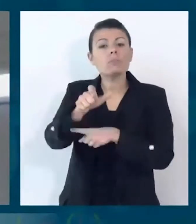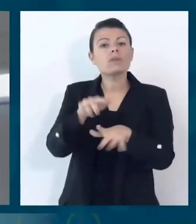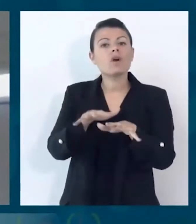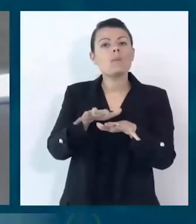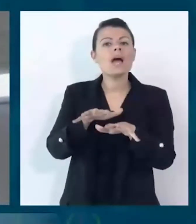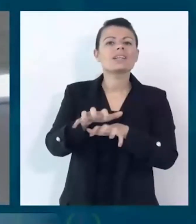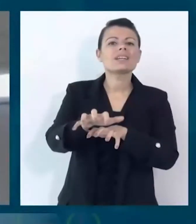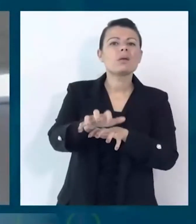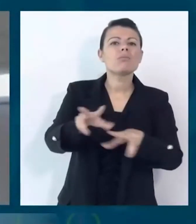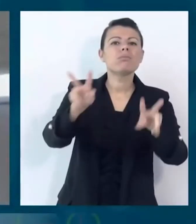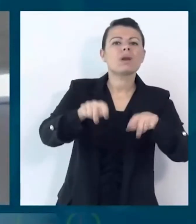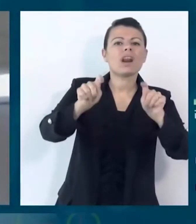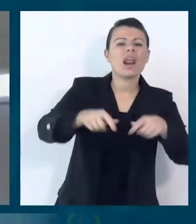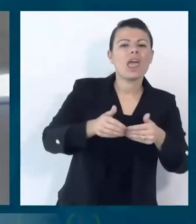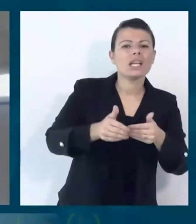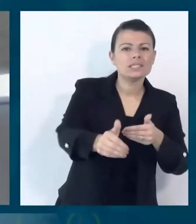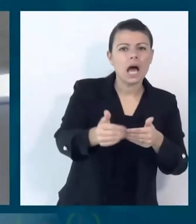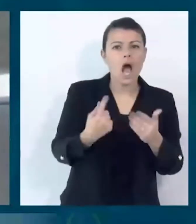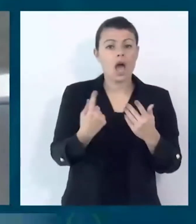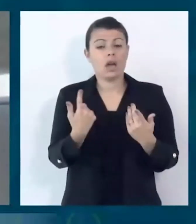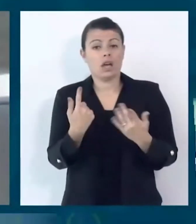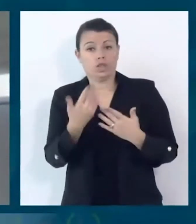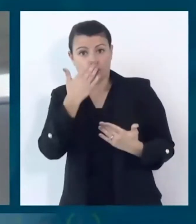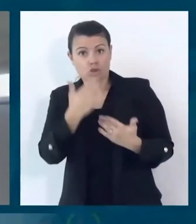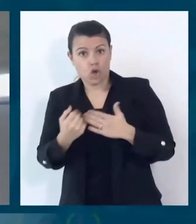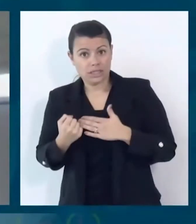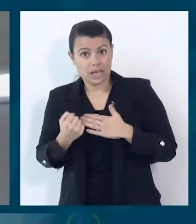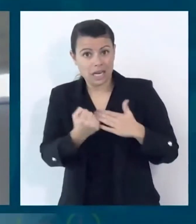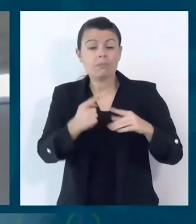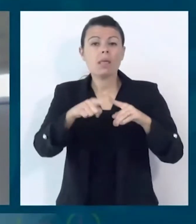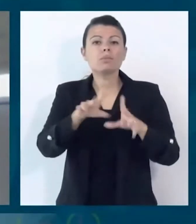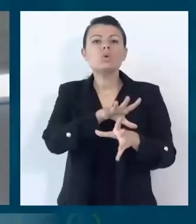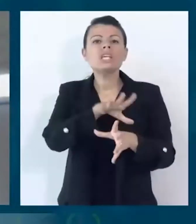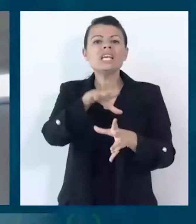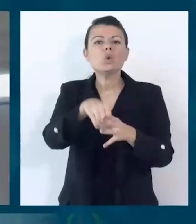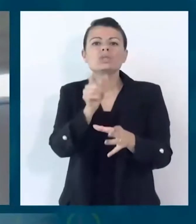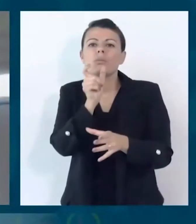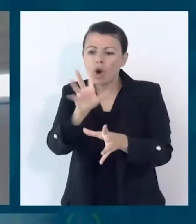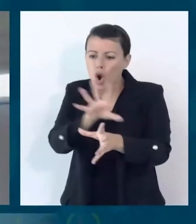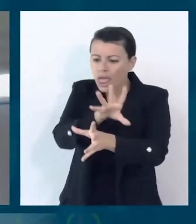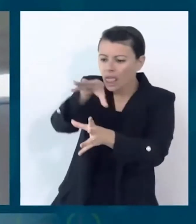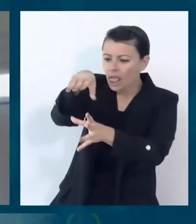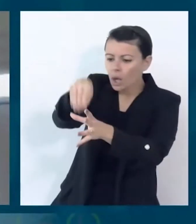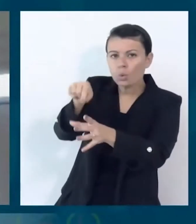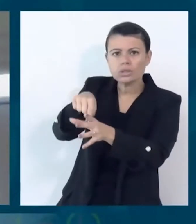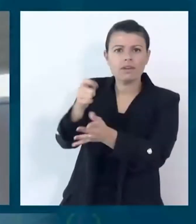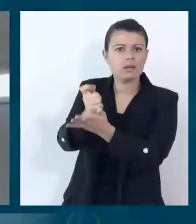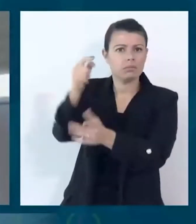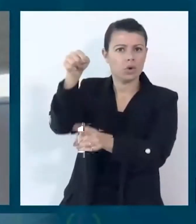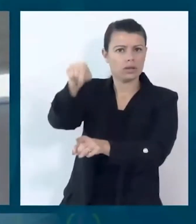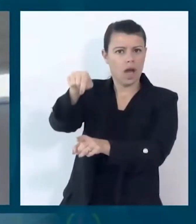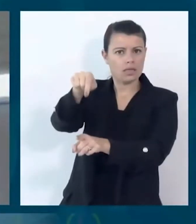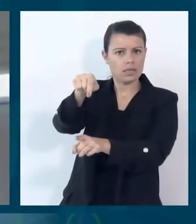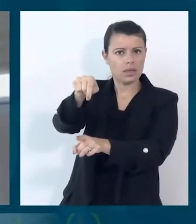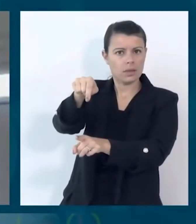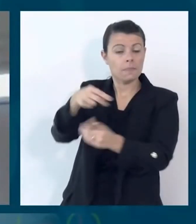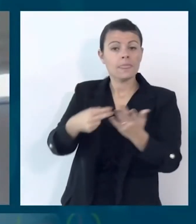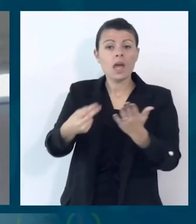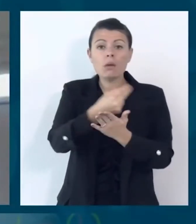inclusiva. Questo è importante che sia inclusiva. Questo piano d'azione